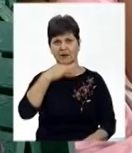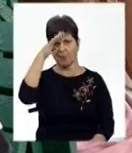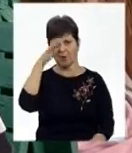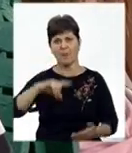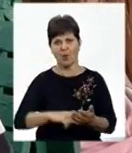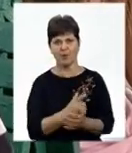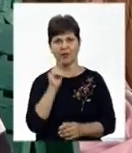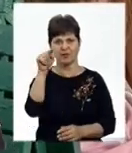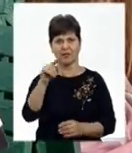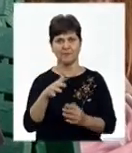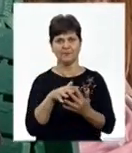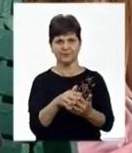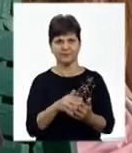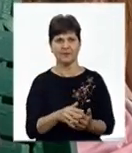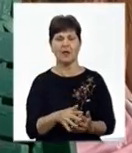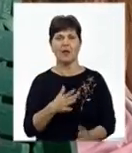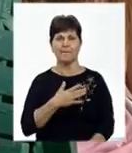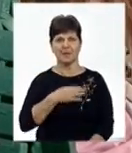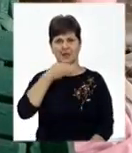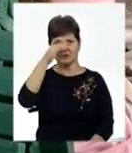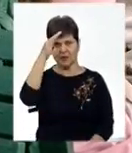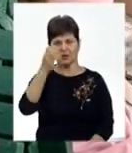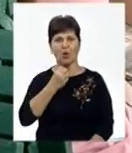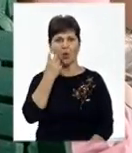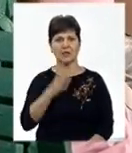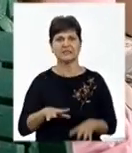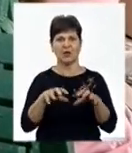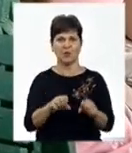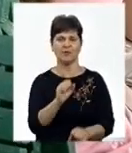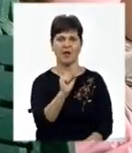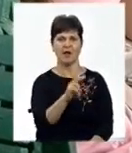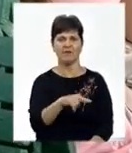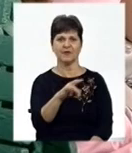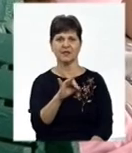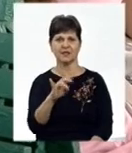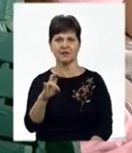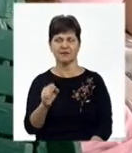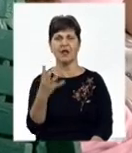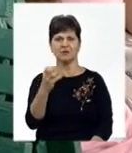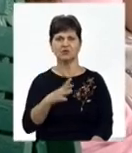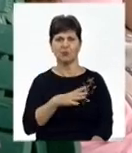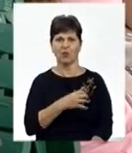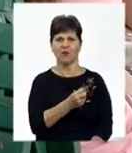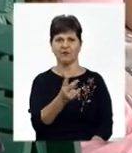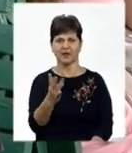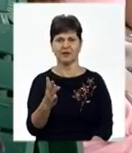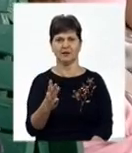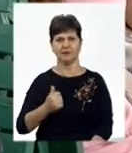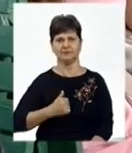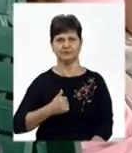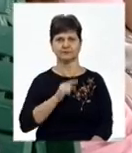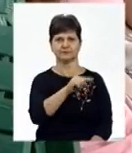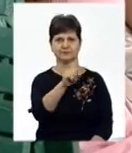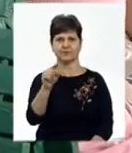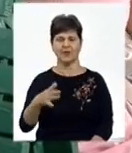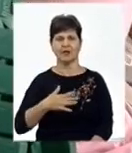тато після того, як захопив Авдіївку, ще був на кількох операціях. Мій